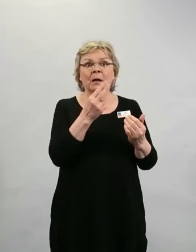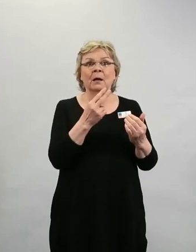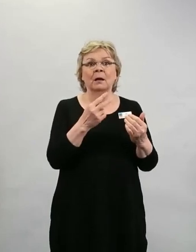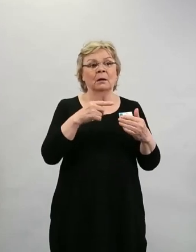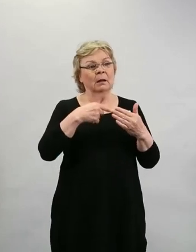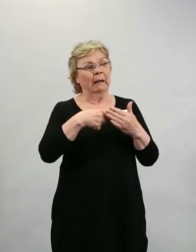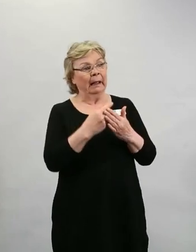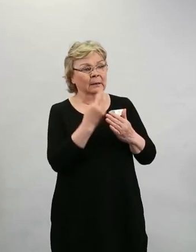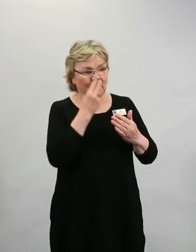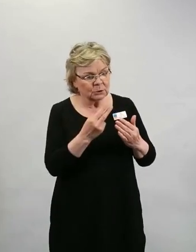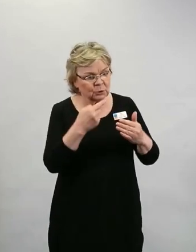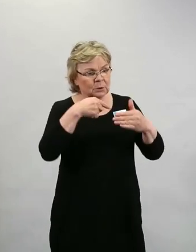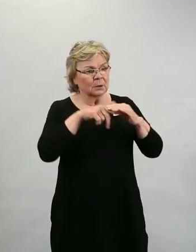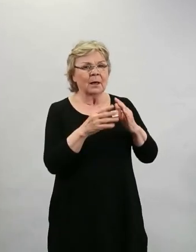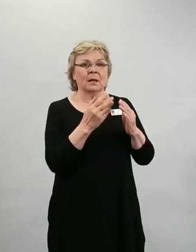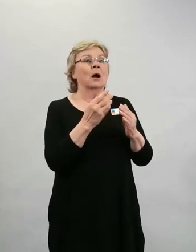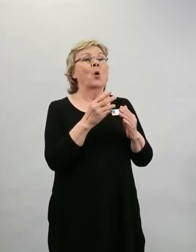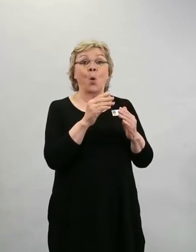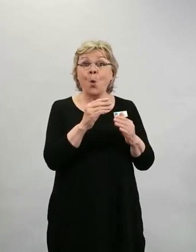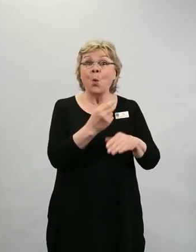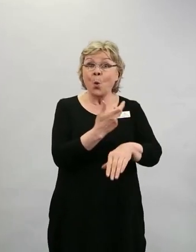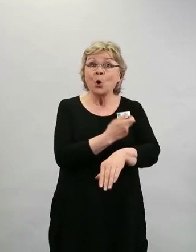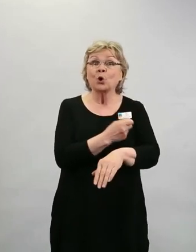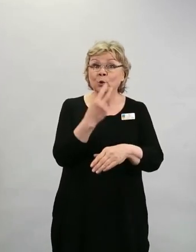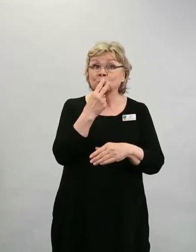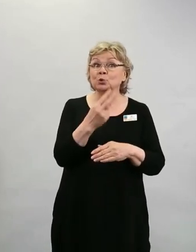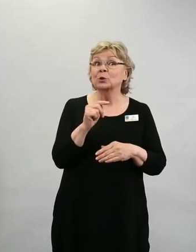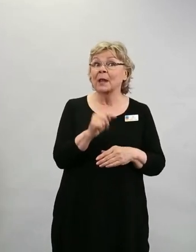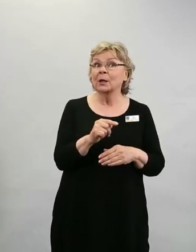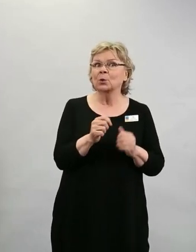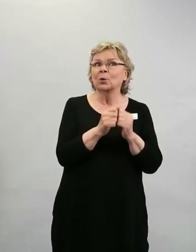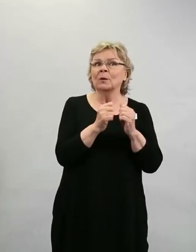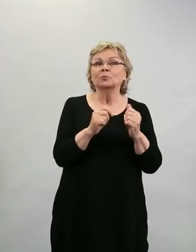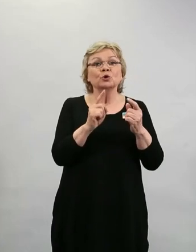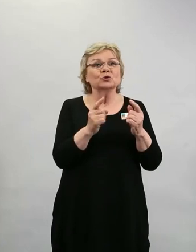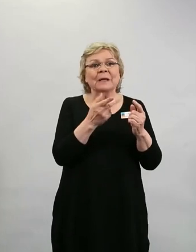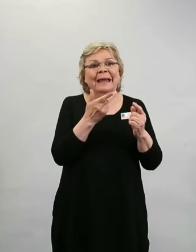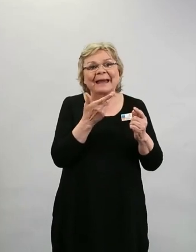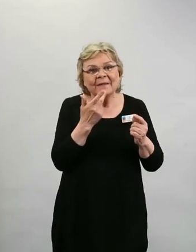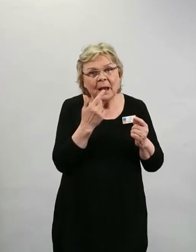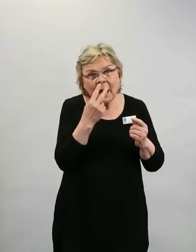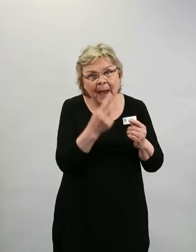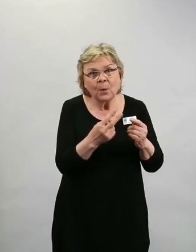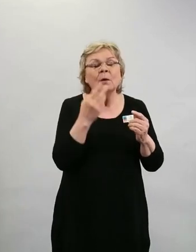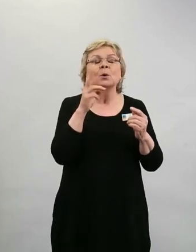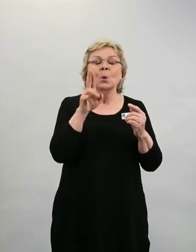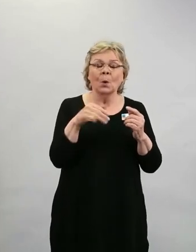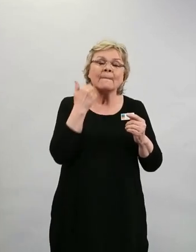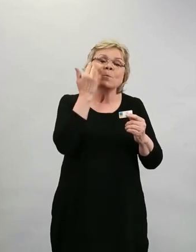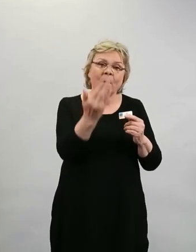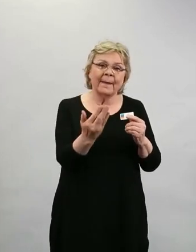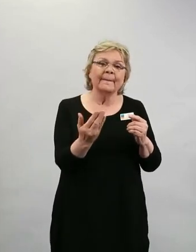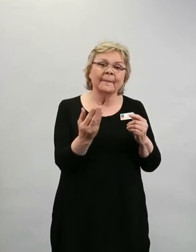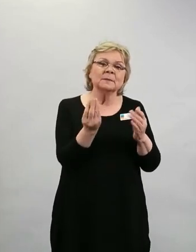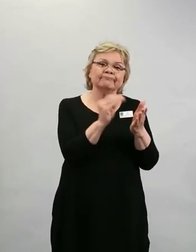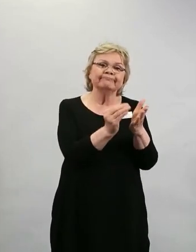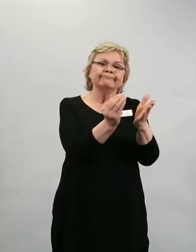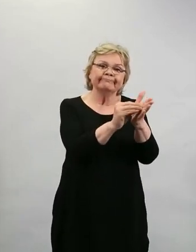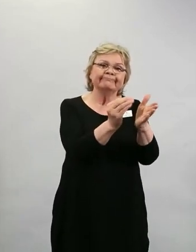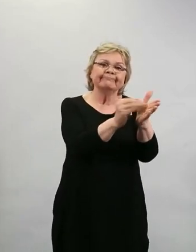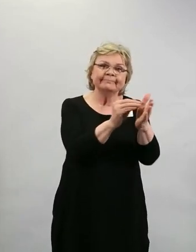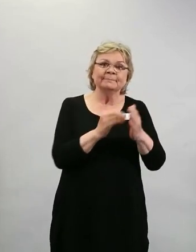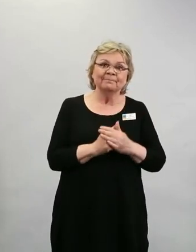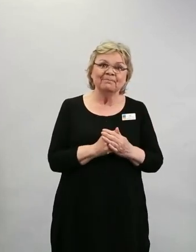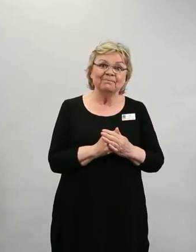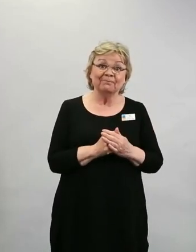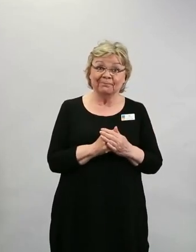kannata heti huolestua, että siellä olisi joku virhe, että ihan rauhassa odotellaan, niin niitä tulee sinne näkyville. Toki